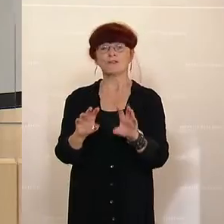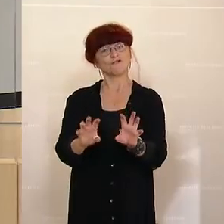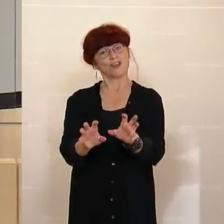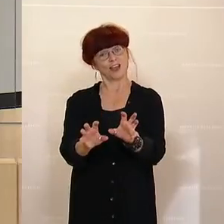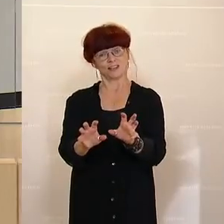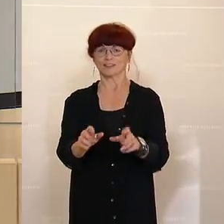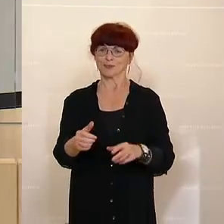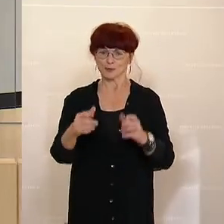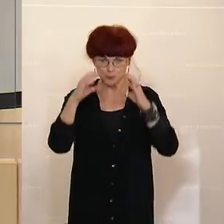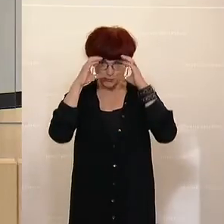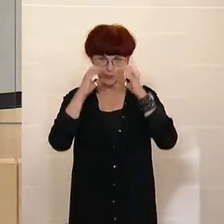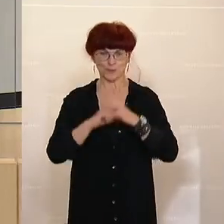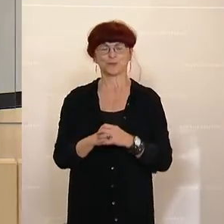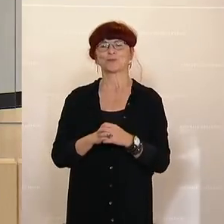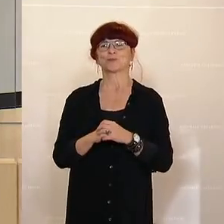folgen.